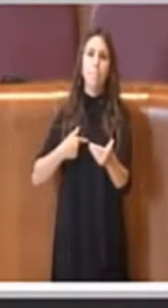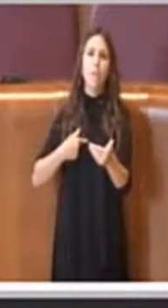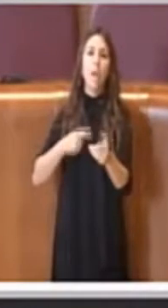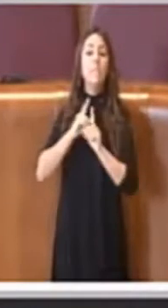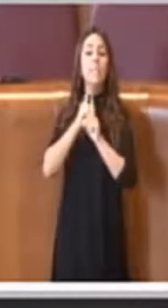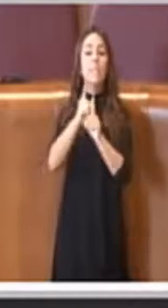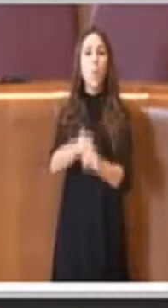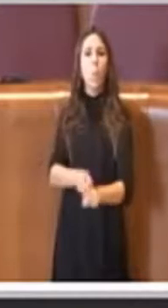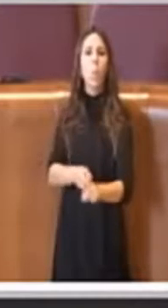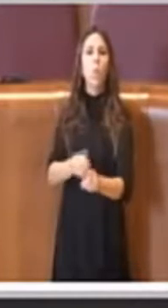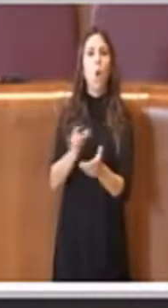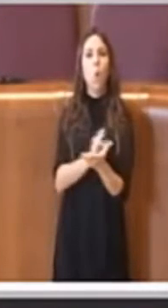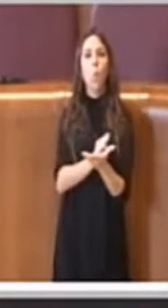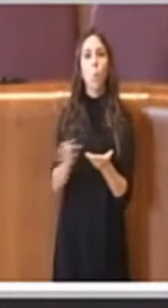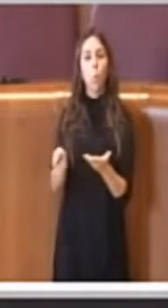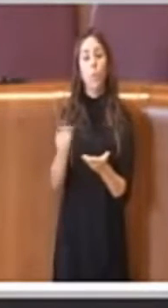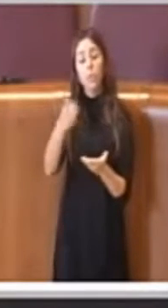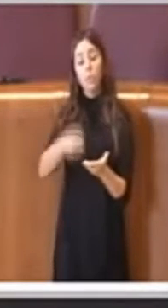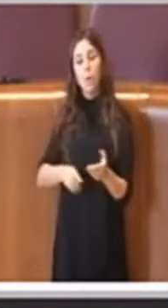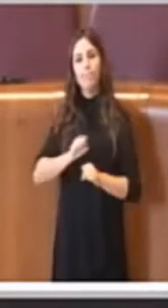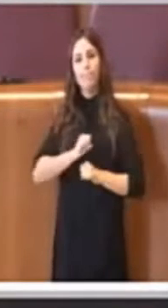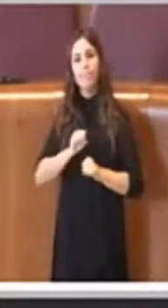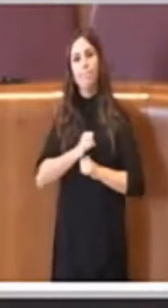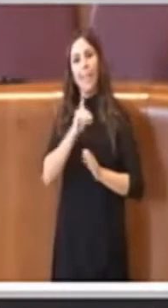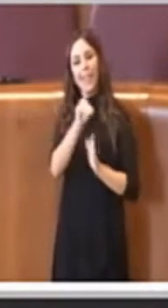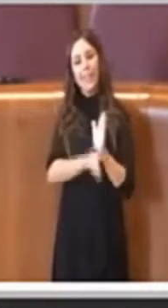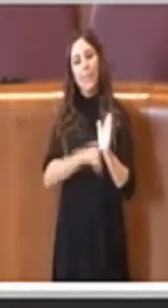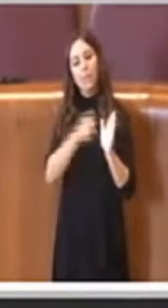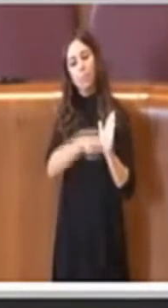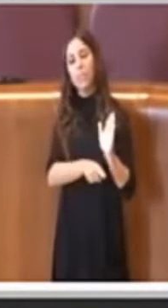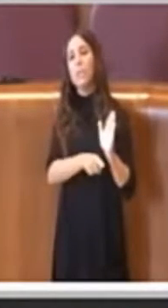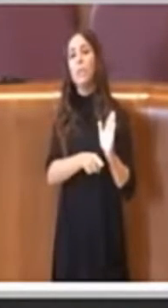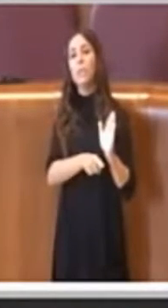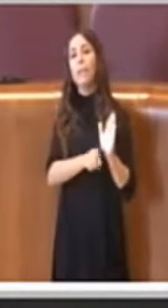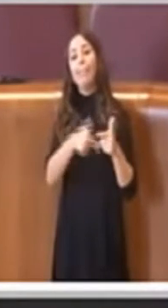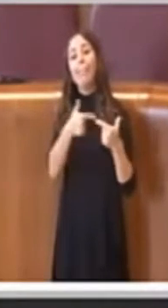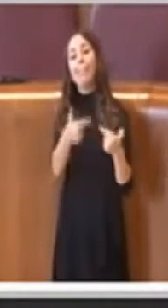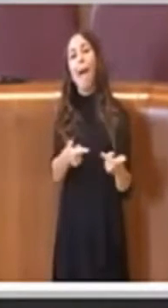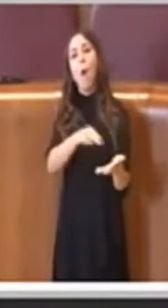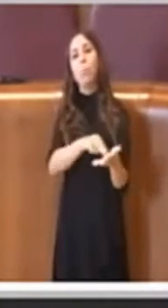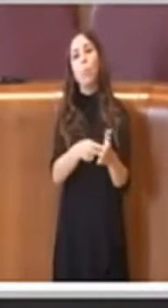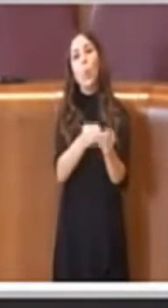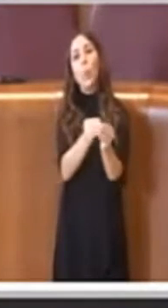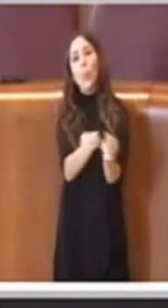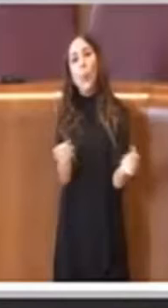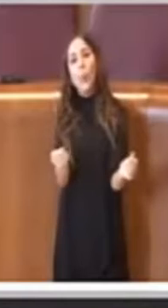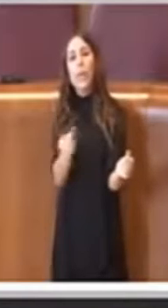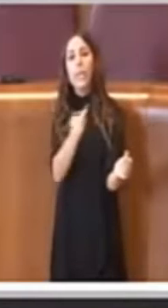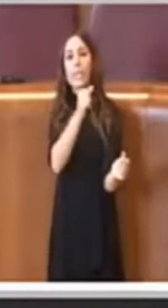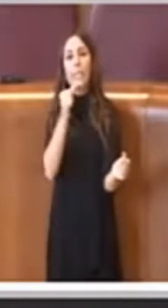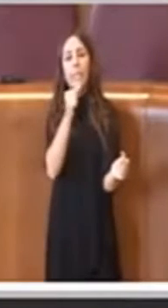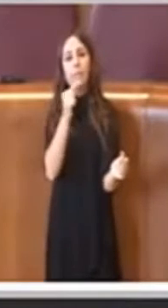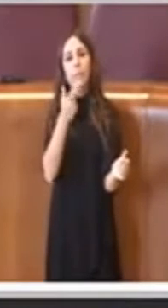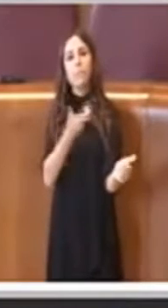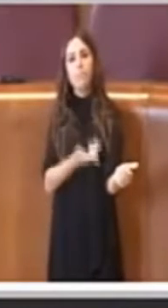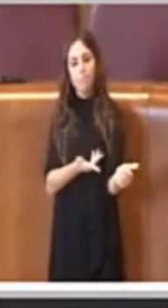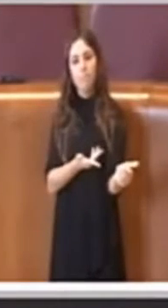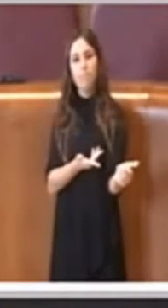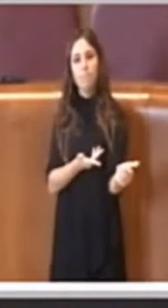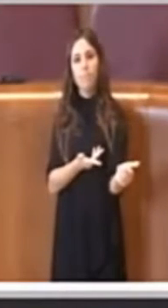questa delibera sia una soluzione per poter rispettare sia